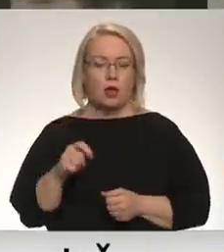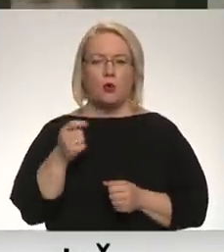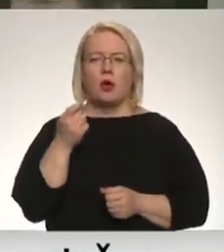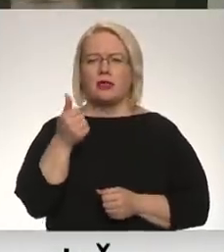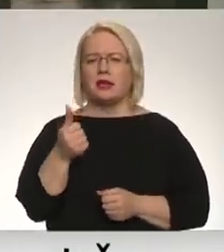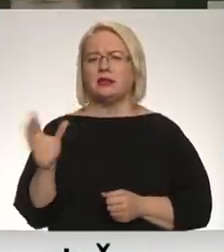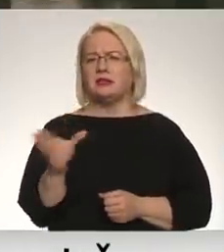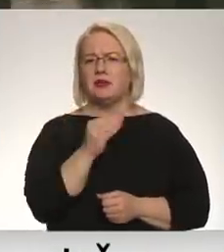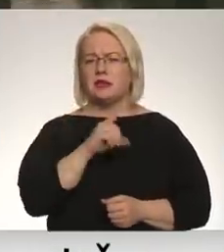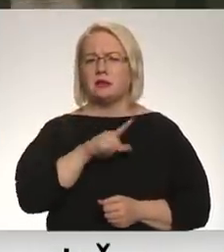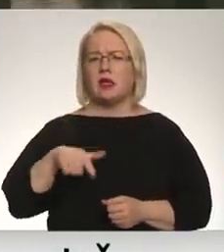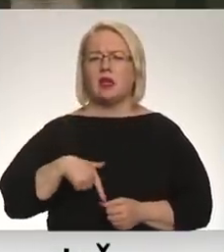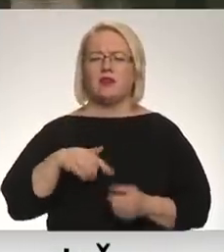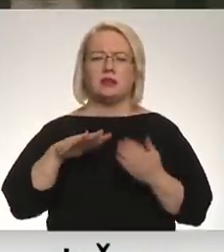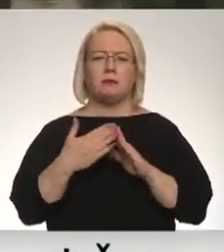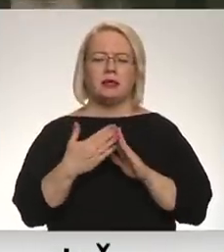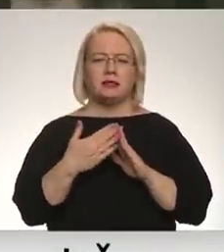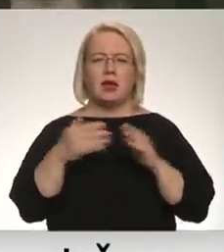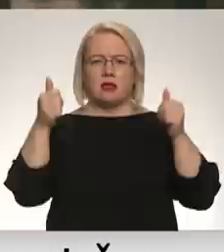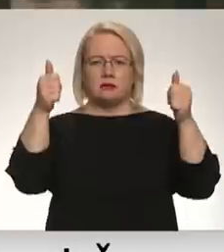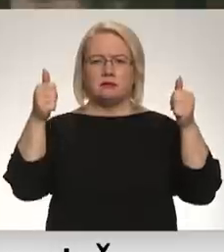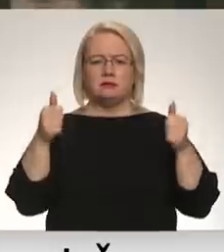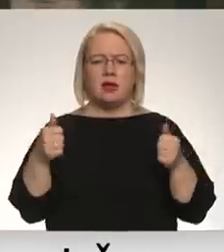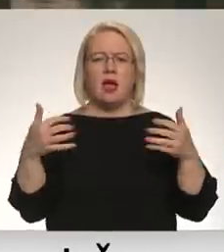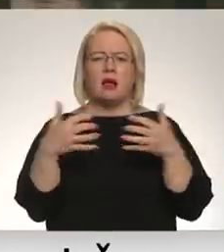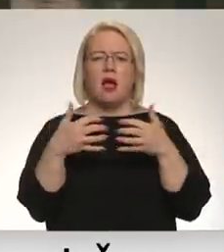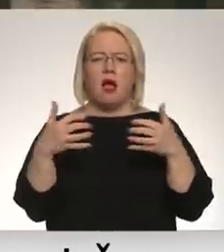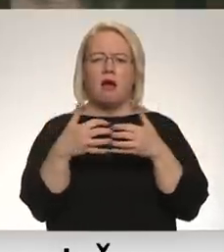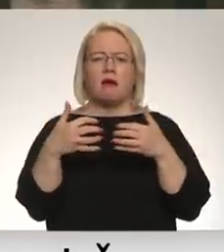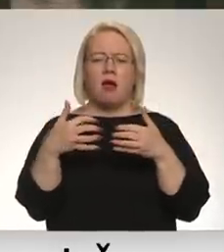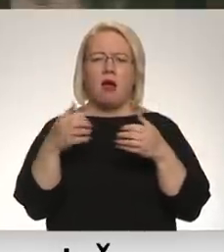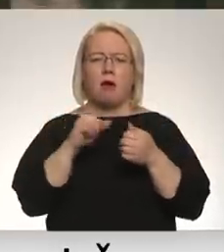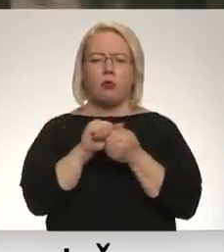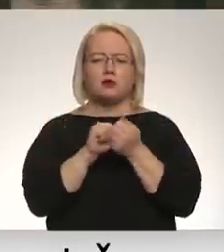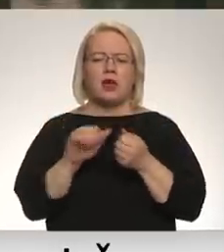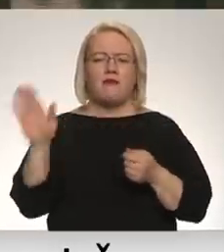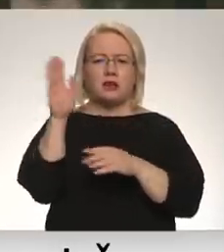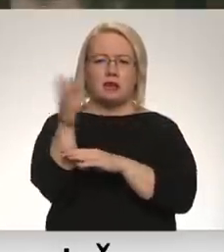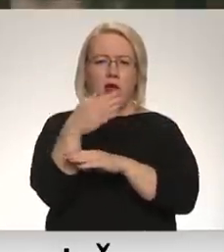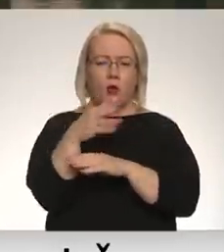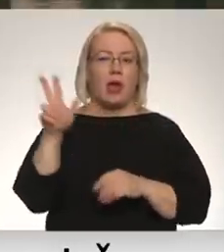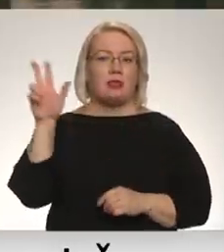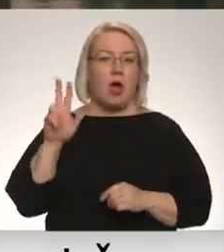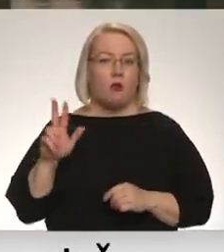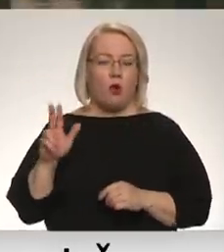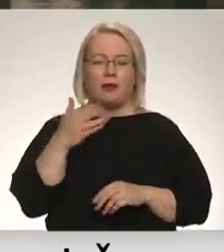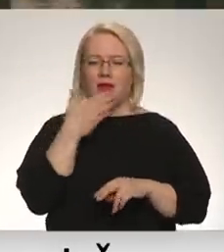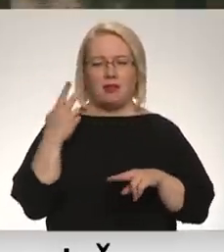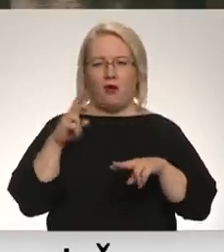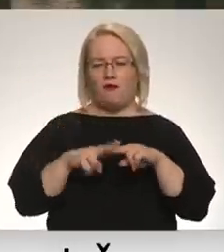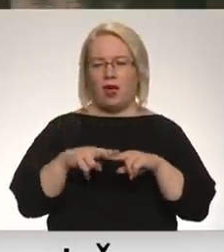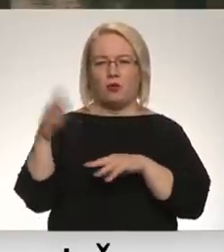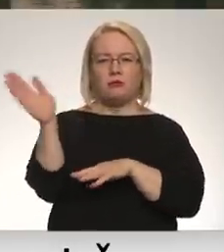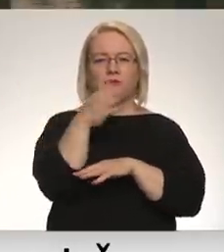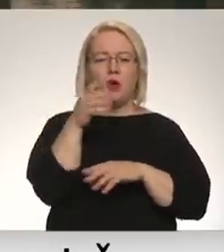gandrīz visās Latvijas pašvaldībās izkārta kā ar plosītās valsts karogi. Daugavpilī gan nav daudz vietu, kur plīvo